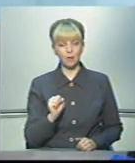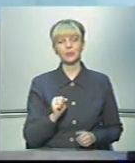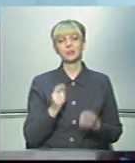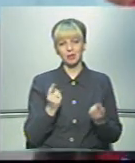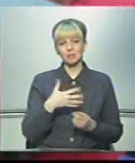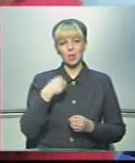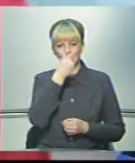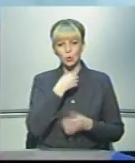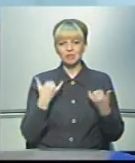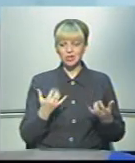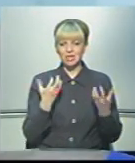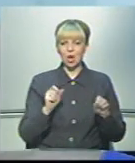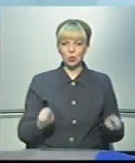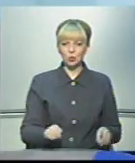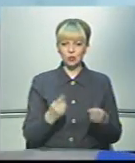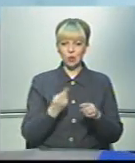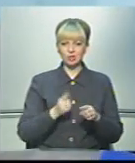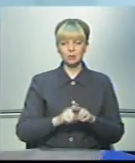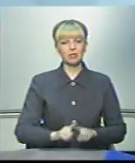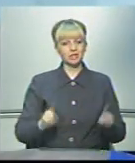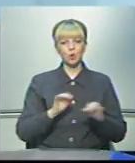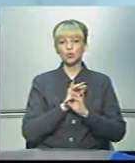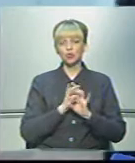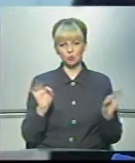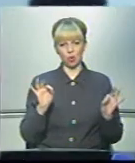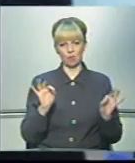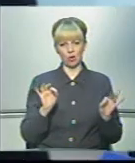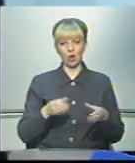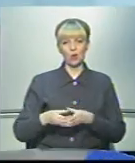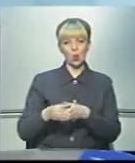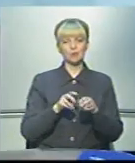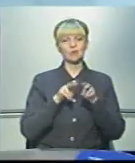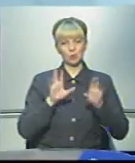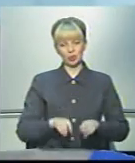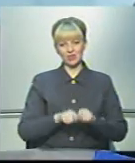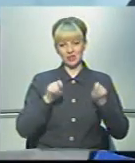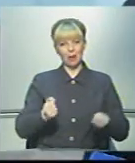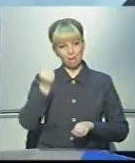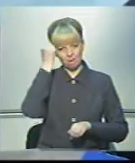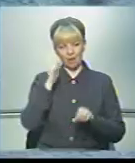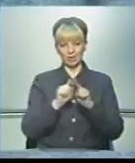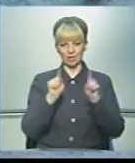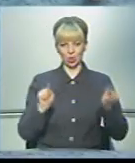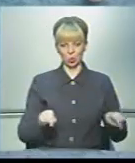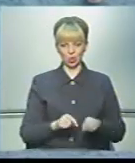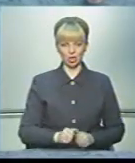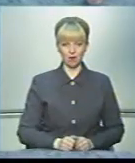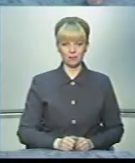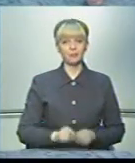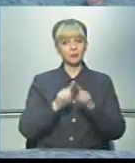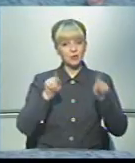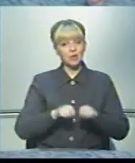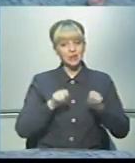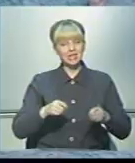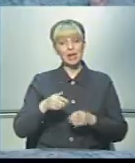50 років сьогодні з дня утворення цього надзвичайно чудового колективу, тому так само буде відкриватися пам'ятна дошка. Дошку